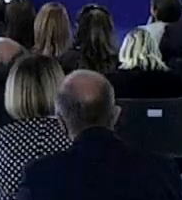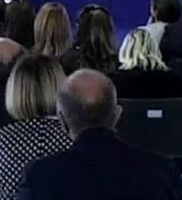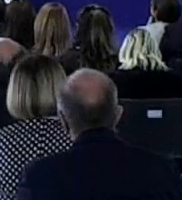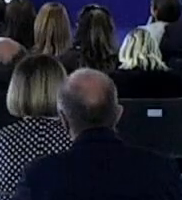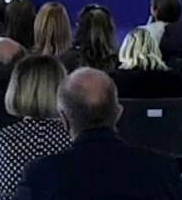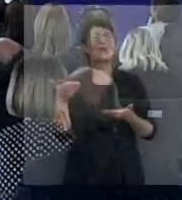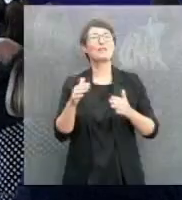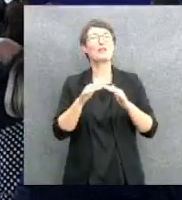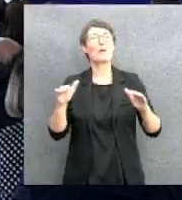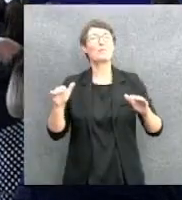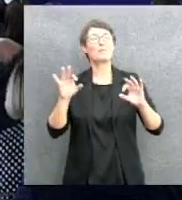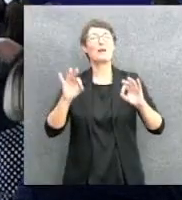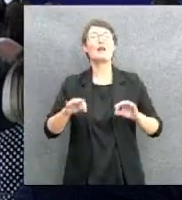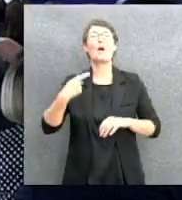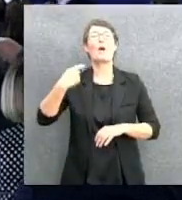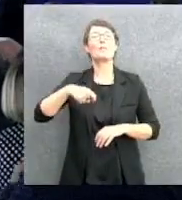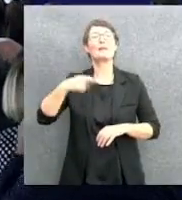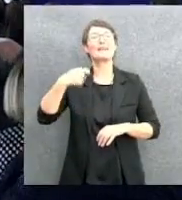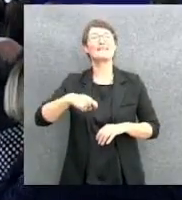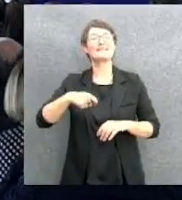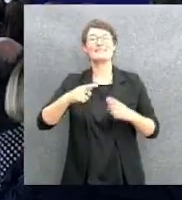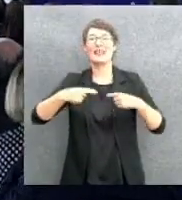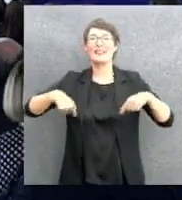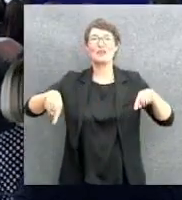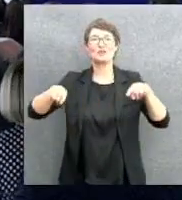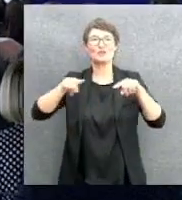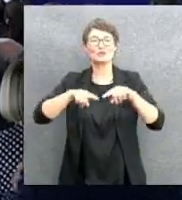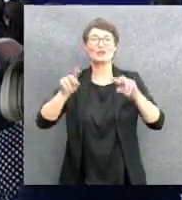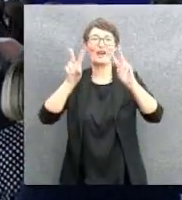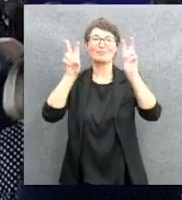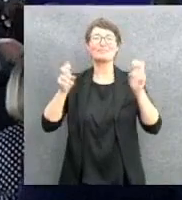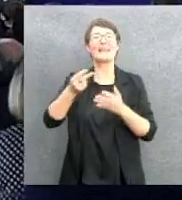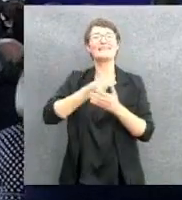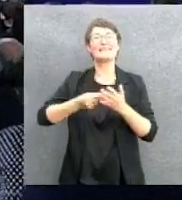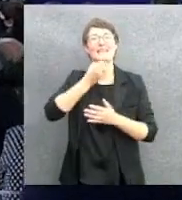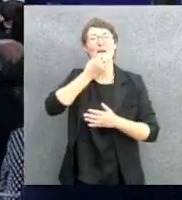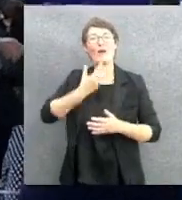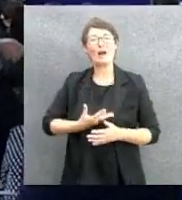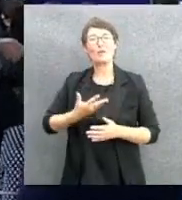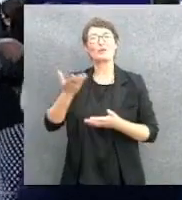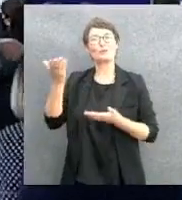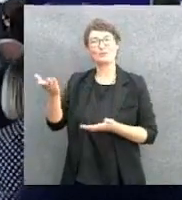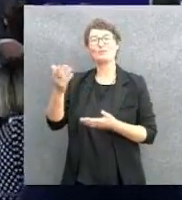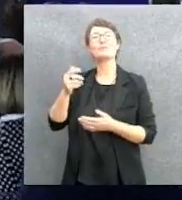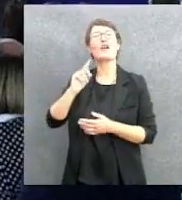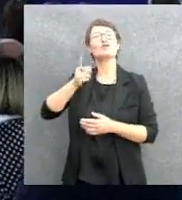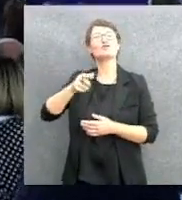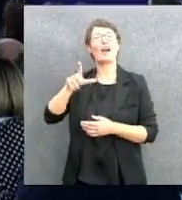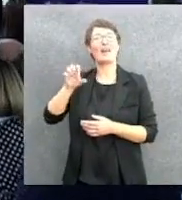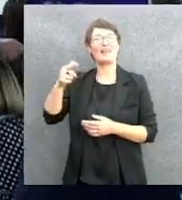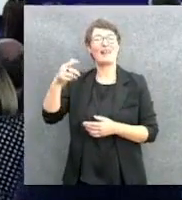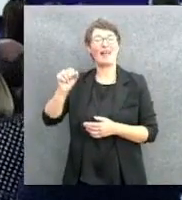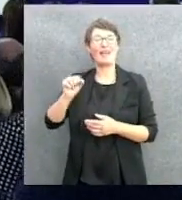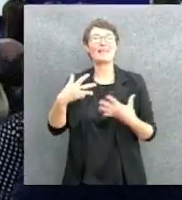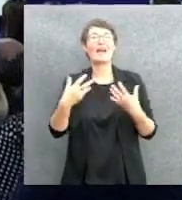Presidente della giuria, disegniamo la fortuna, dottor Gianni Letta e insieme a lui il direttore dell'ADM